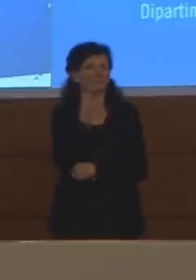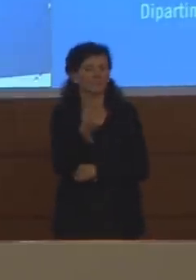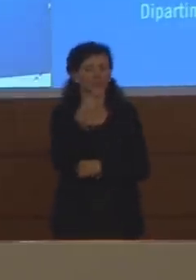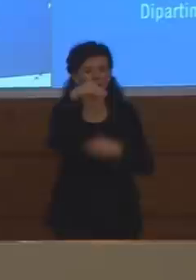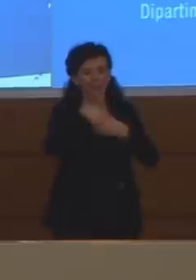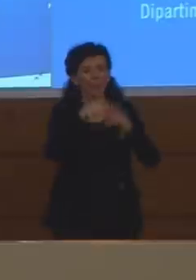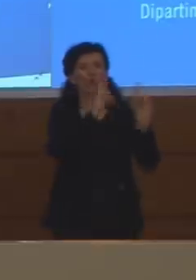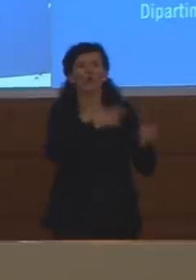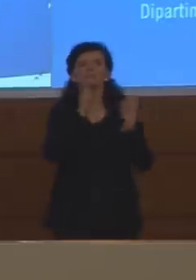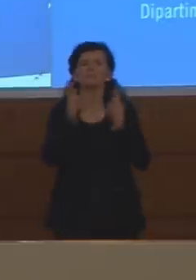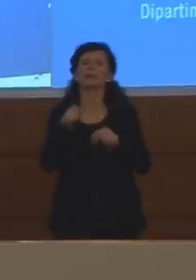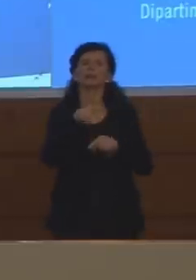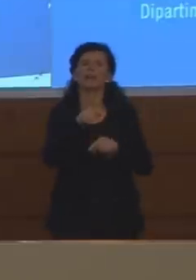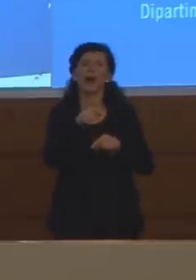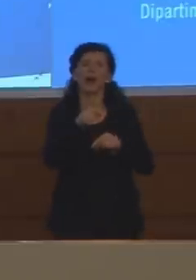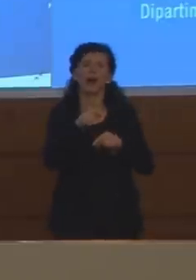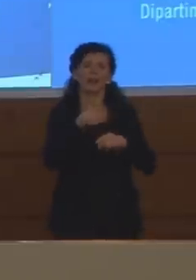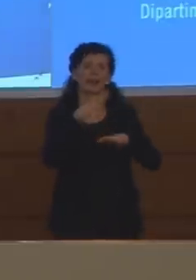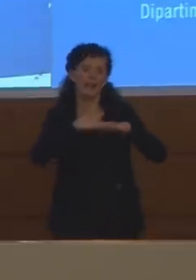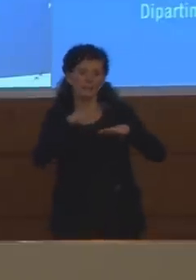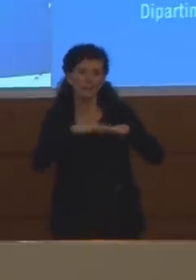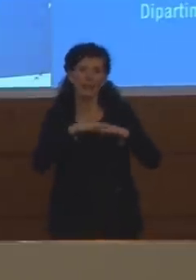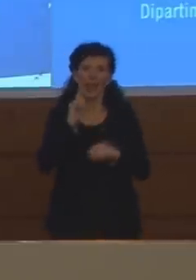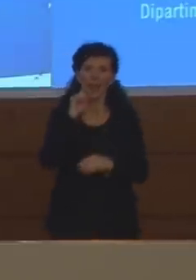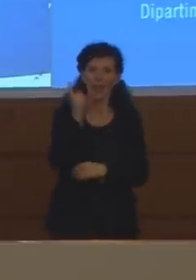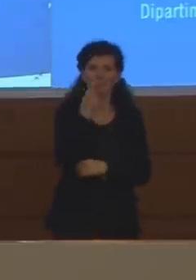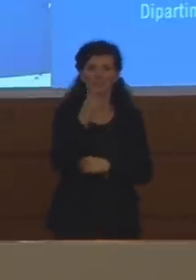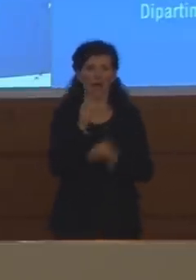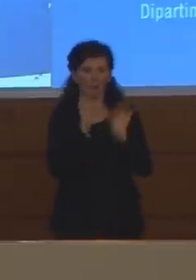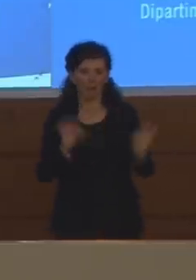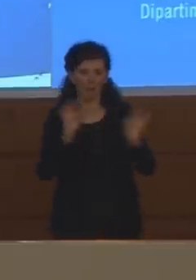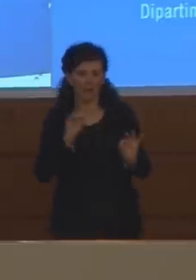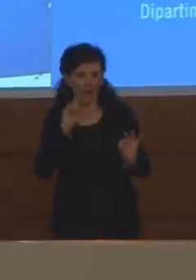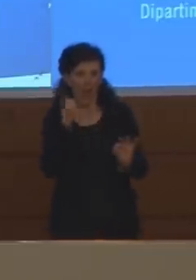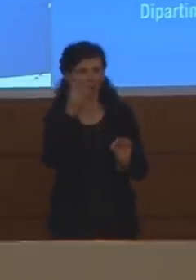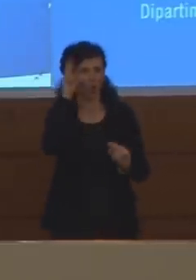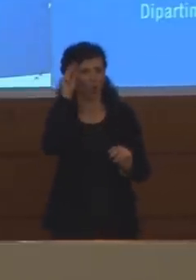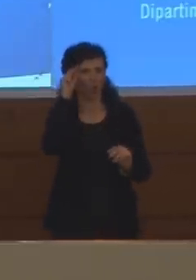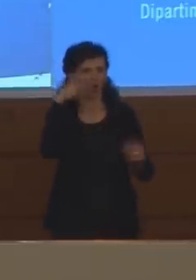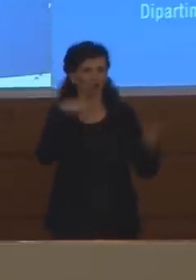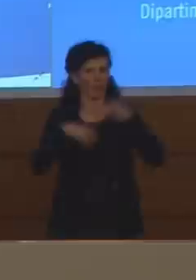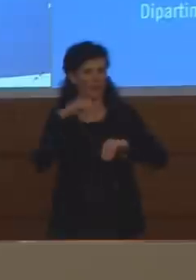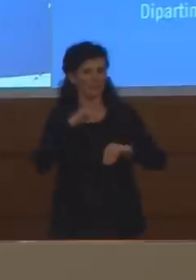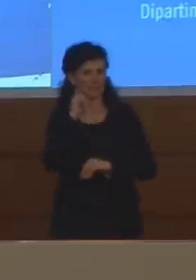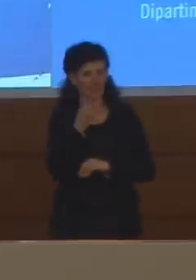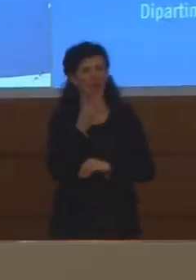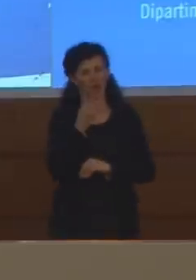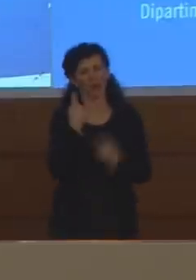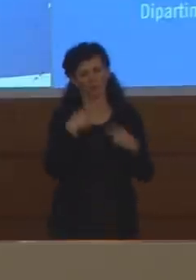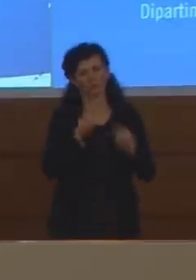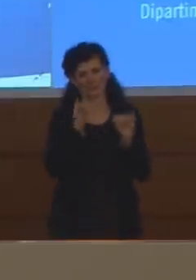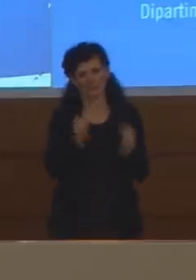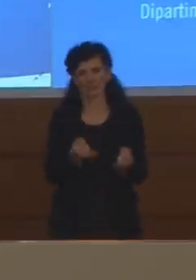sanitarie siano non solo più esperte, ma anche verosimilmente più preparate, credo che sia una cosa logica da pensare.